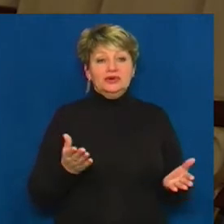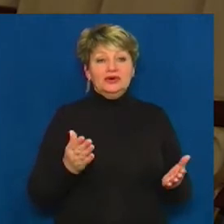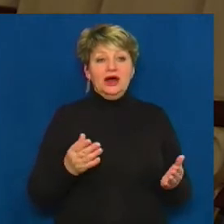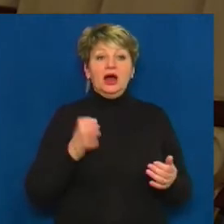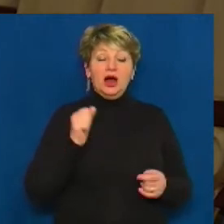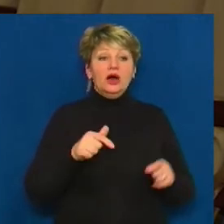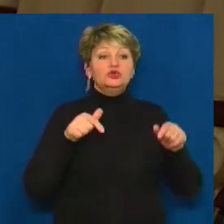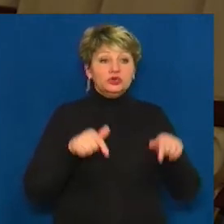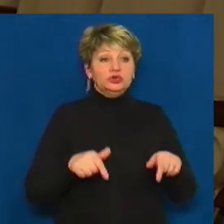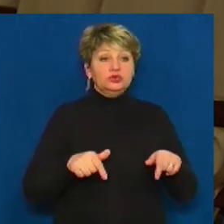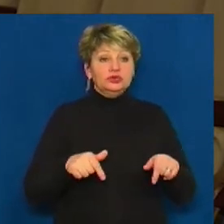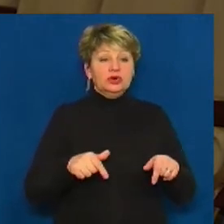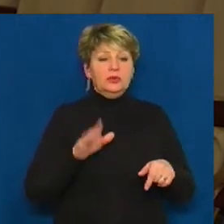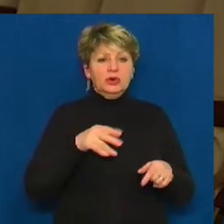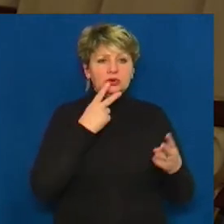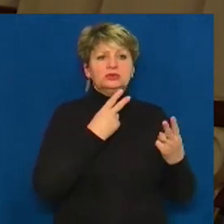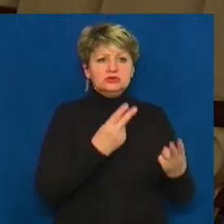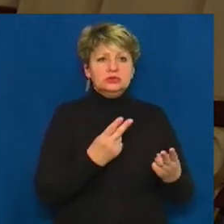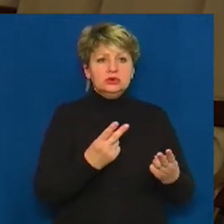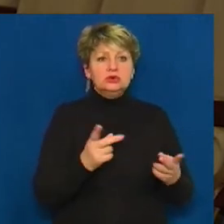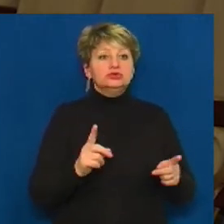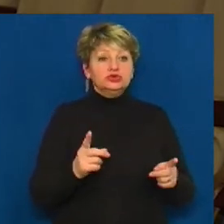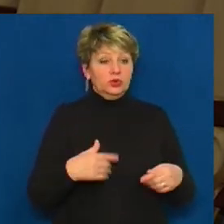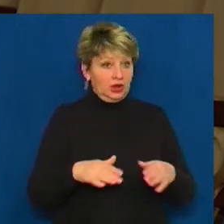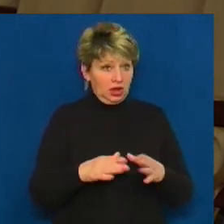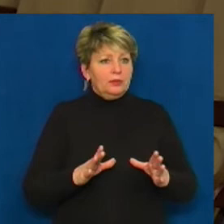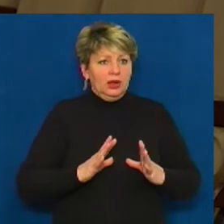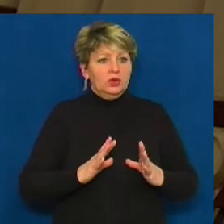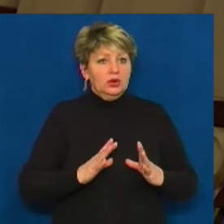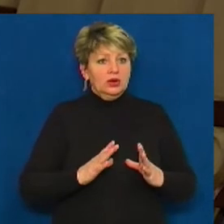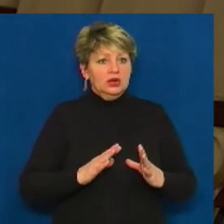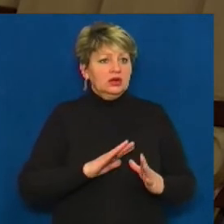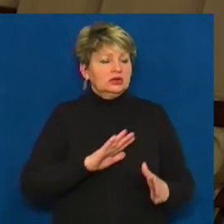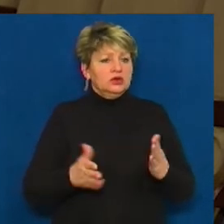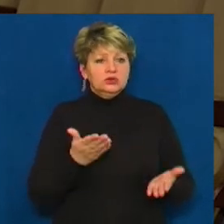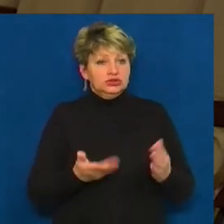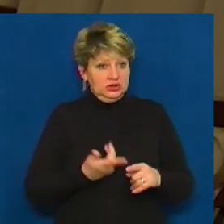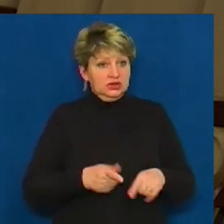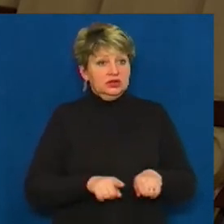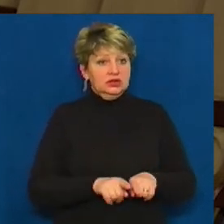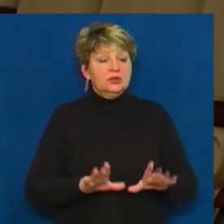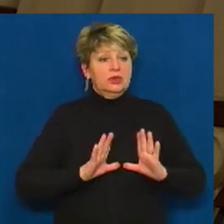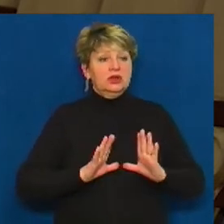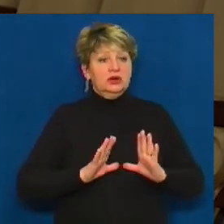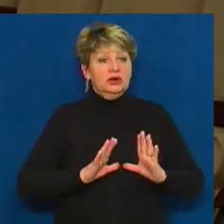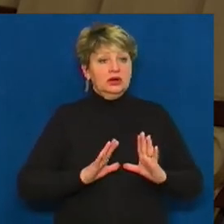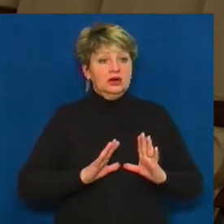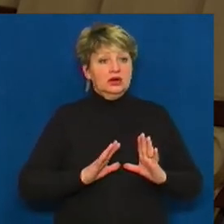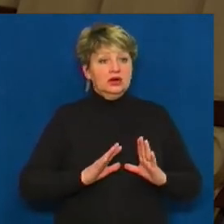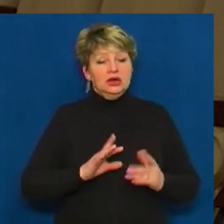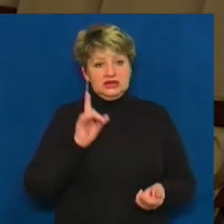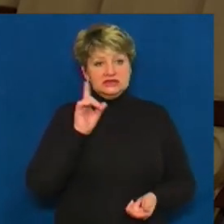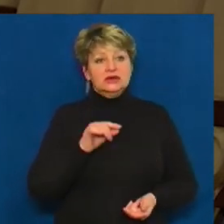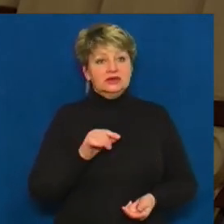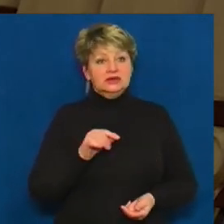А тут вони потім дивляться, кажуть, що таке було, а таке може бути. А от таке було. І це ще, знаєте,